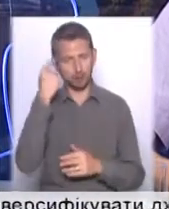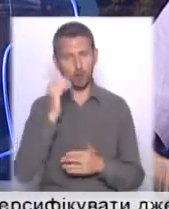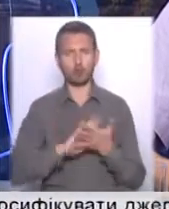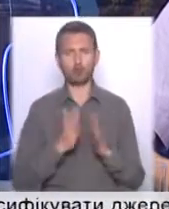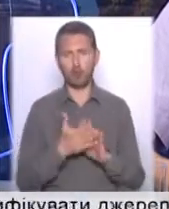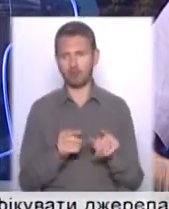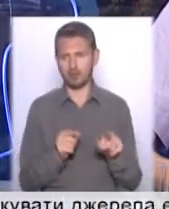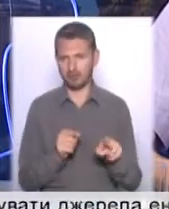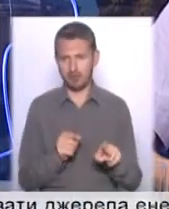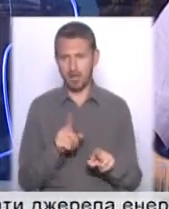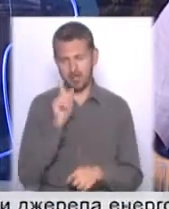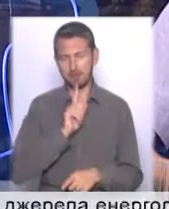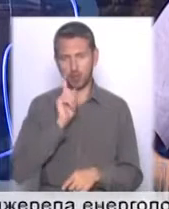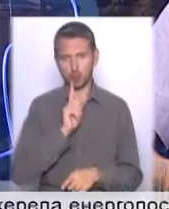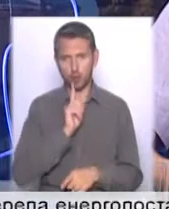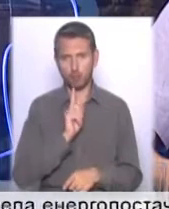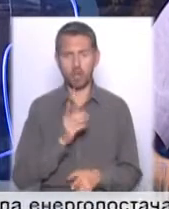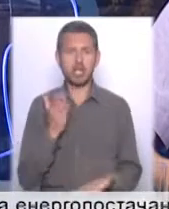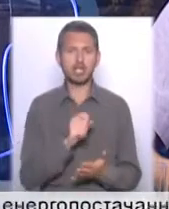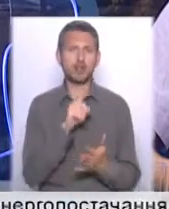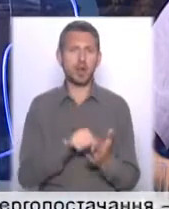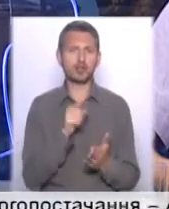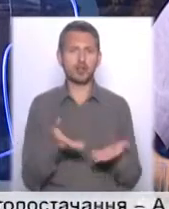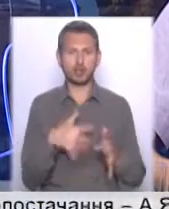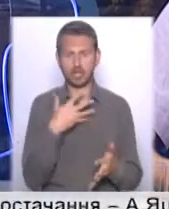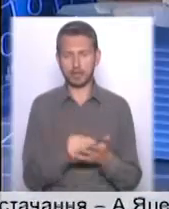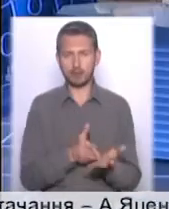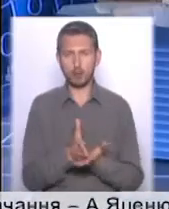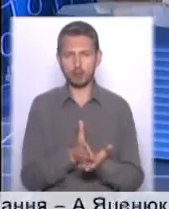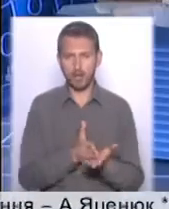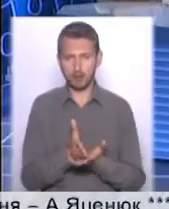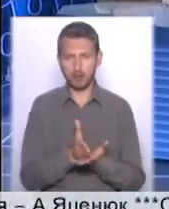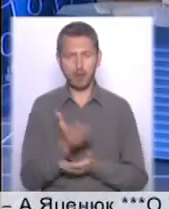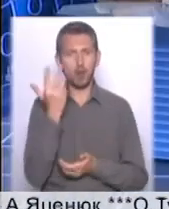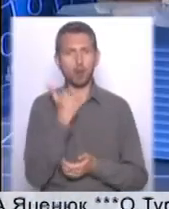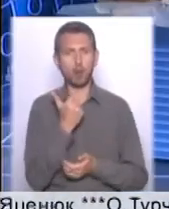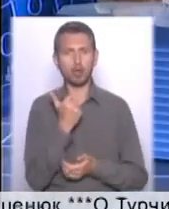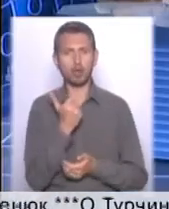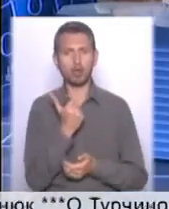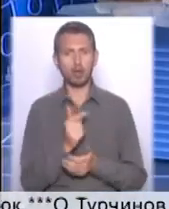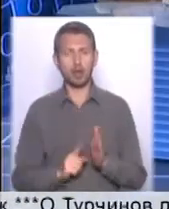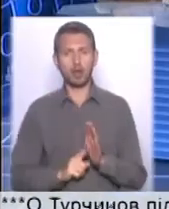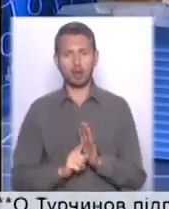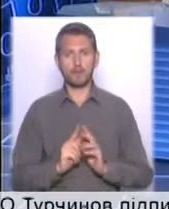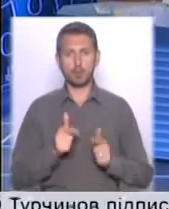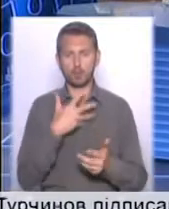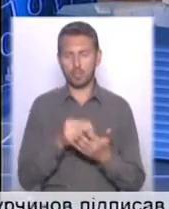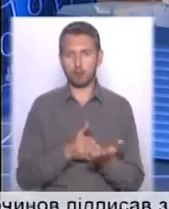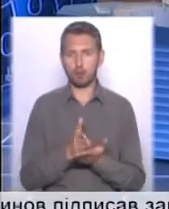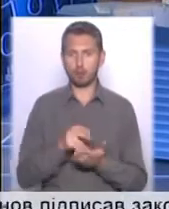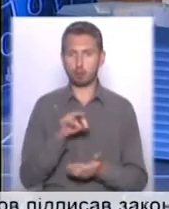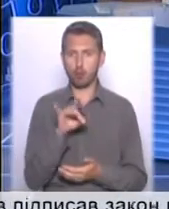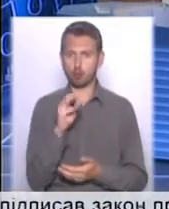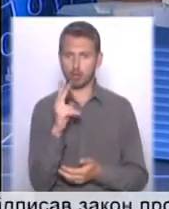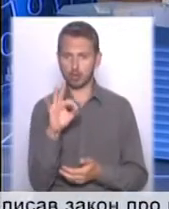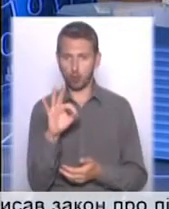вона тимчасова, навряд чи він залишиться на своїй посаді, коли вступить на свою посаду Петро Порошенко, на